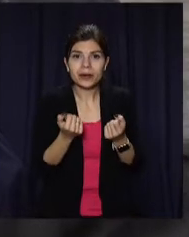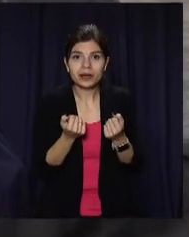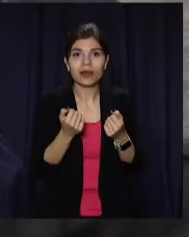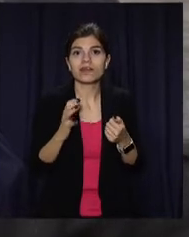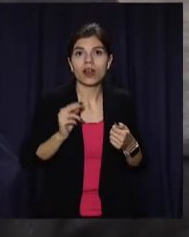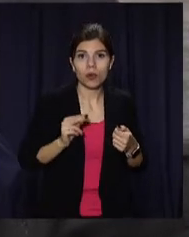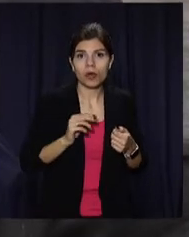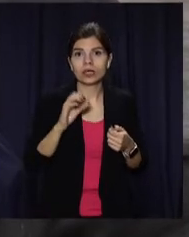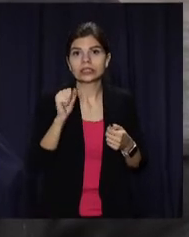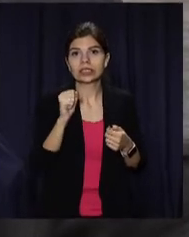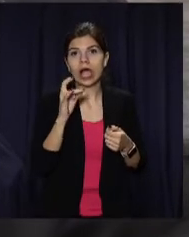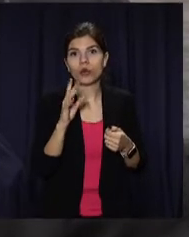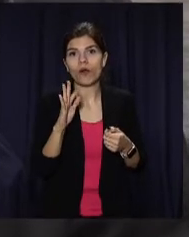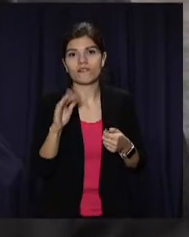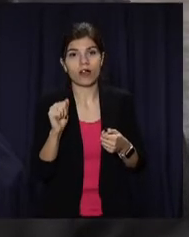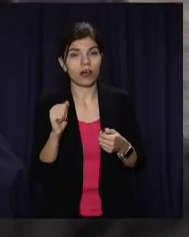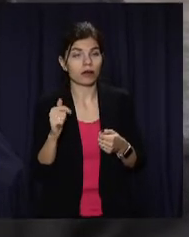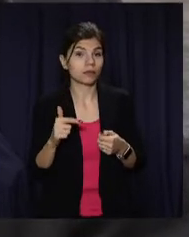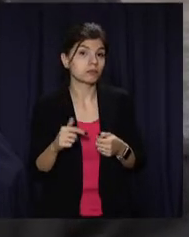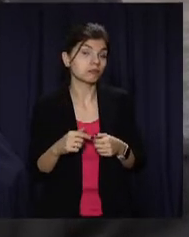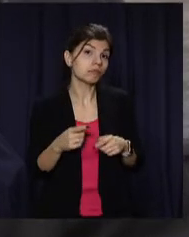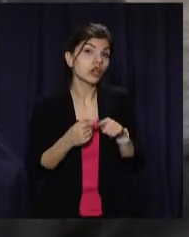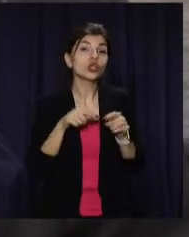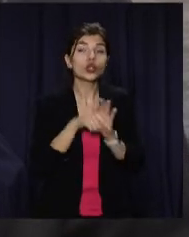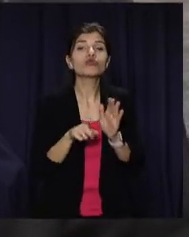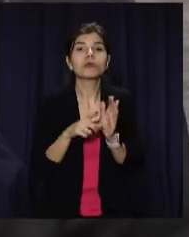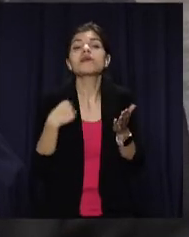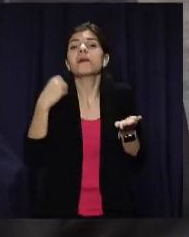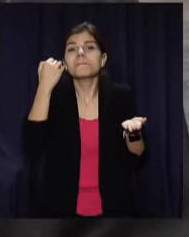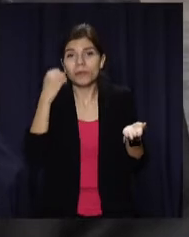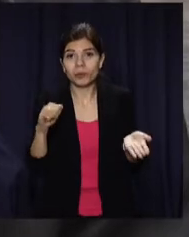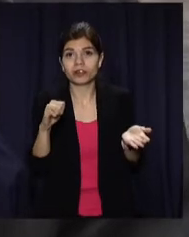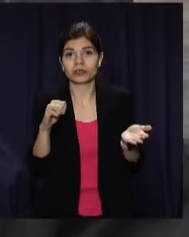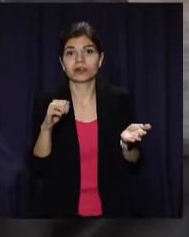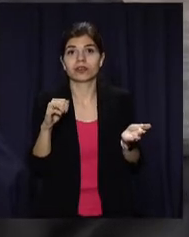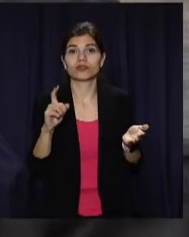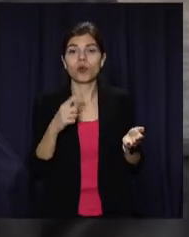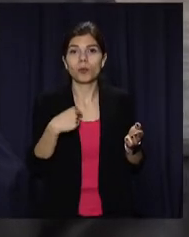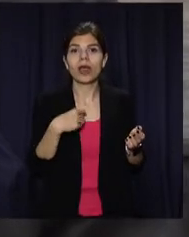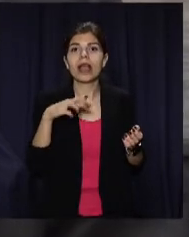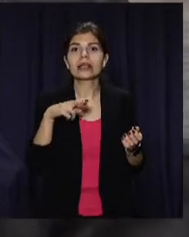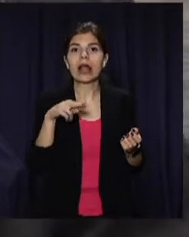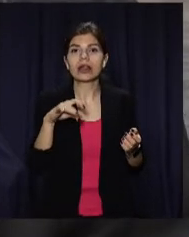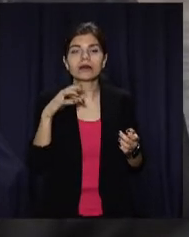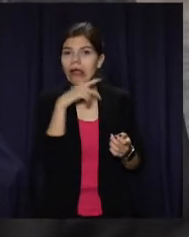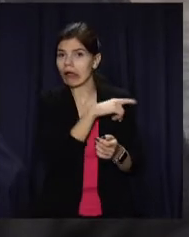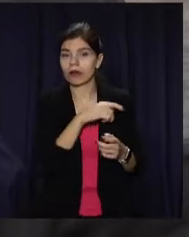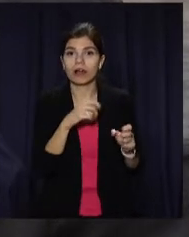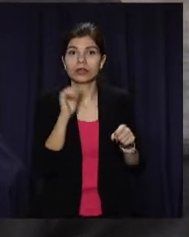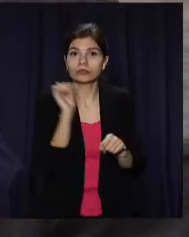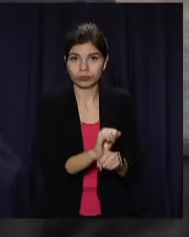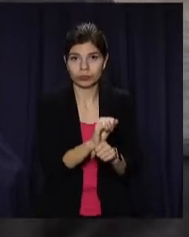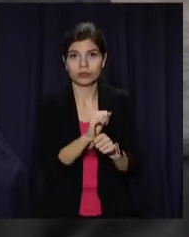в роботу саркофага. Це значить, що ми побігли, що ми встановили ядерну катастрофу, ядерну зиму,